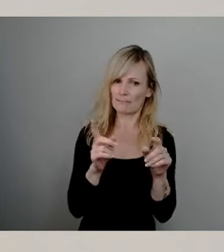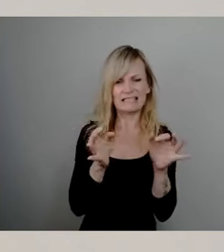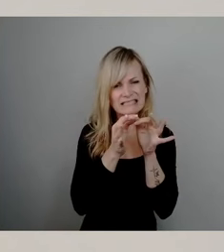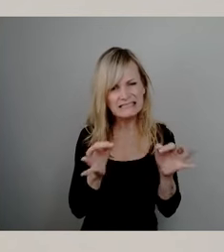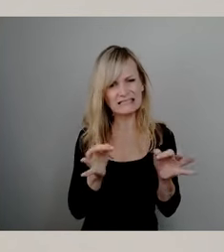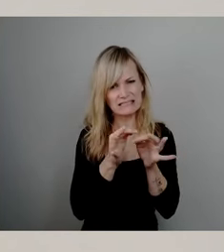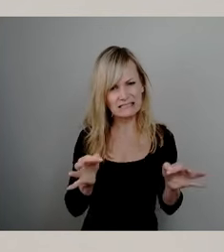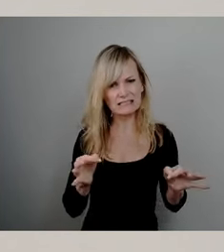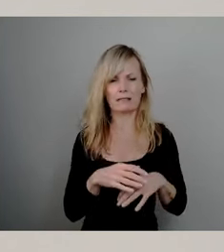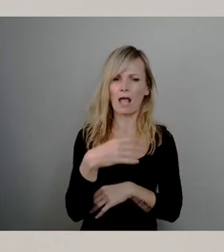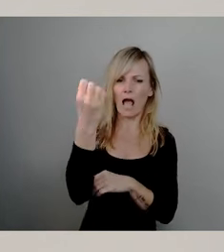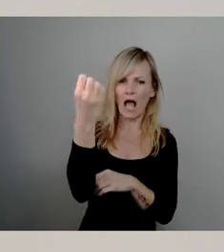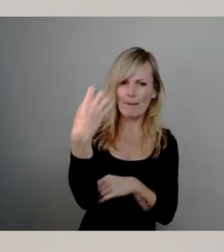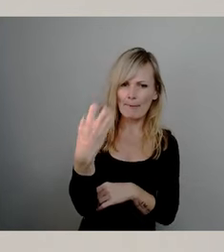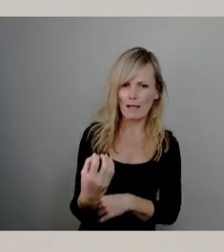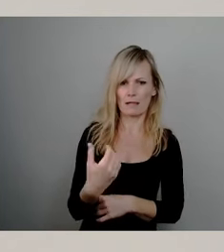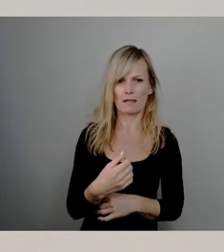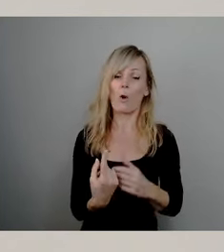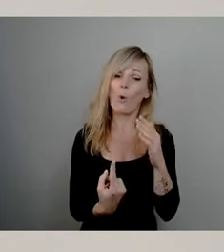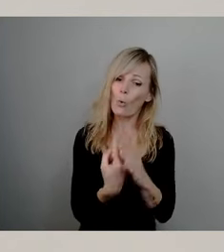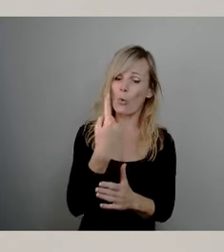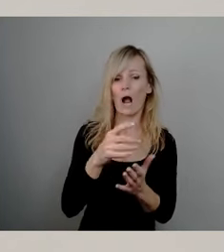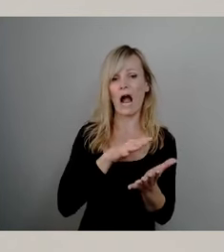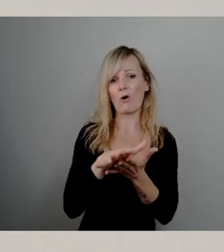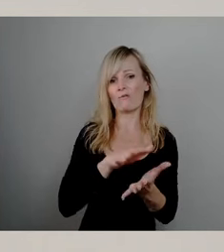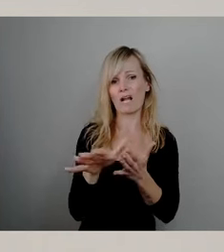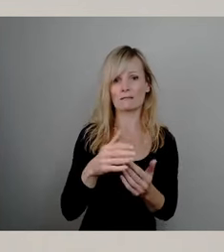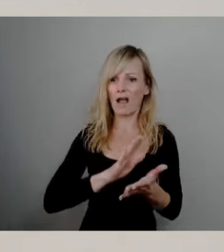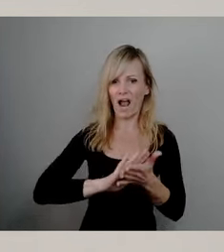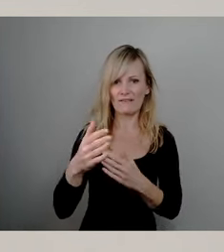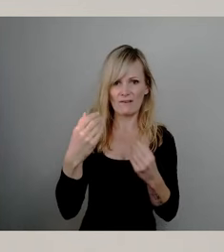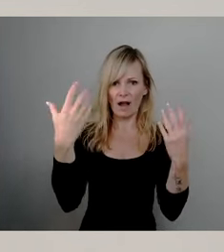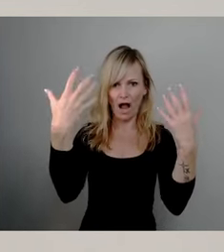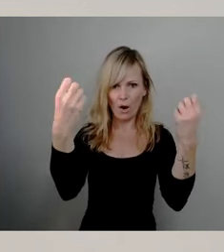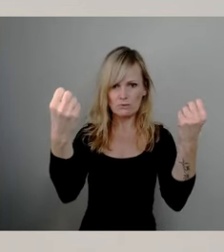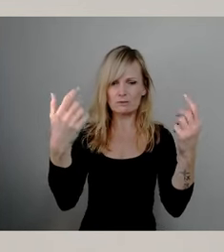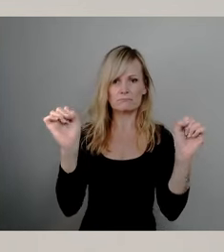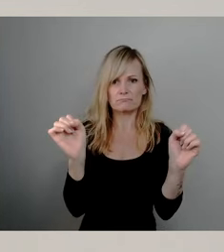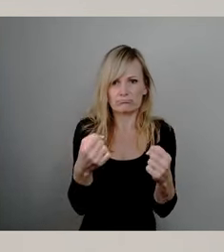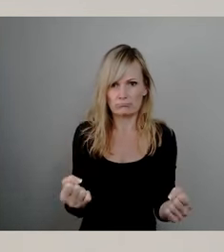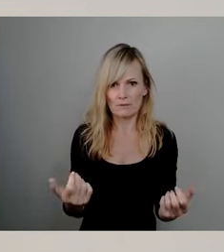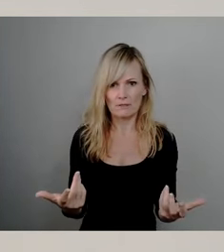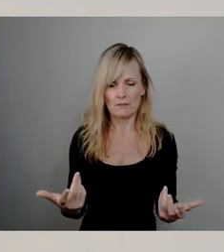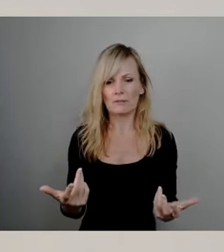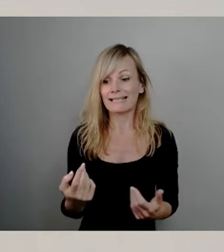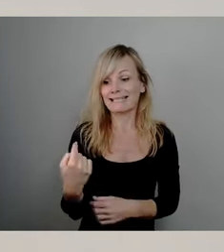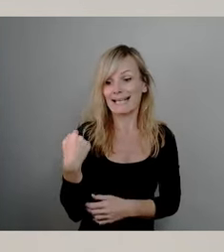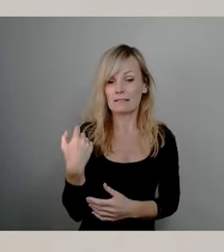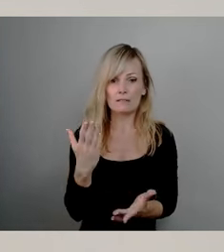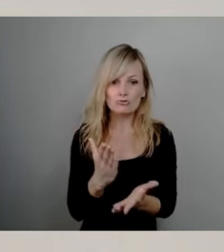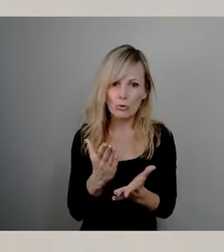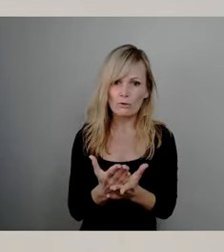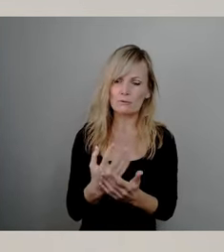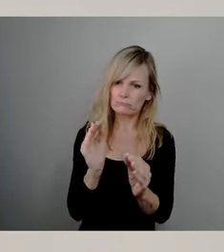gesprochen, welcher Aufwand dahinter steckt. Und wie wir Ihnen gestern schon mitgeteilt haben, ist es so, dass im